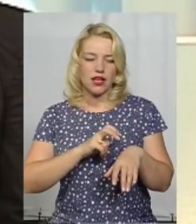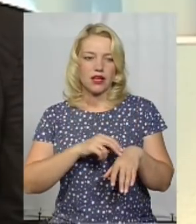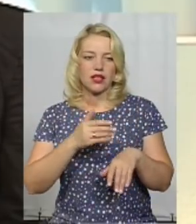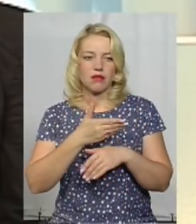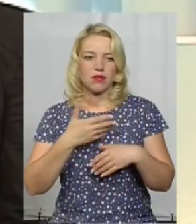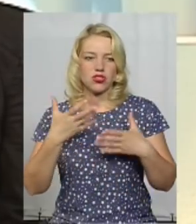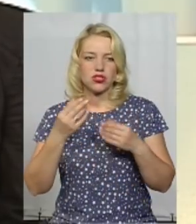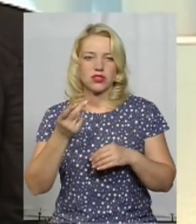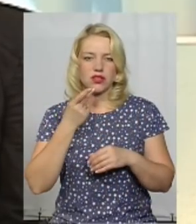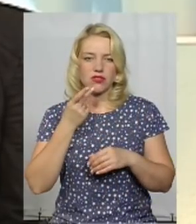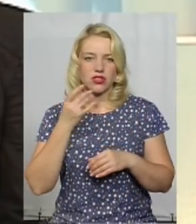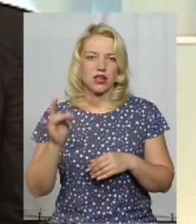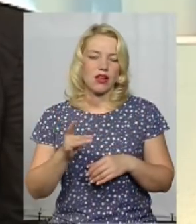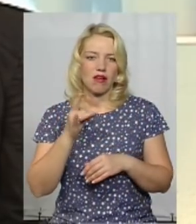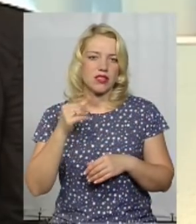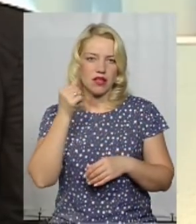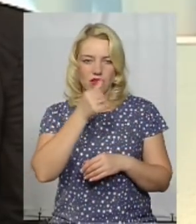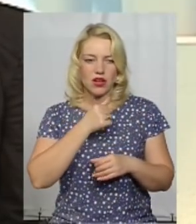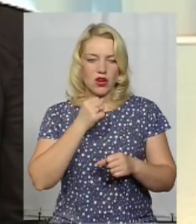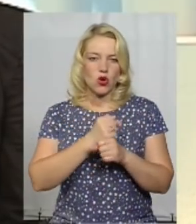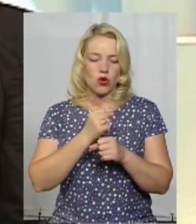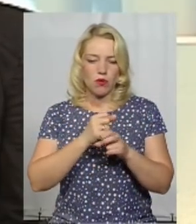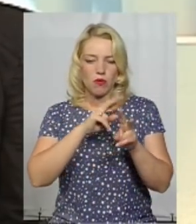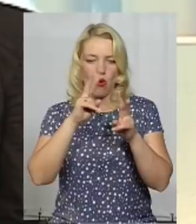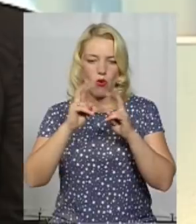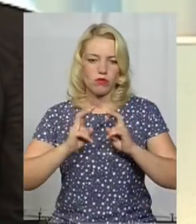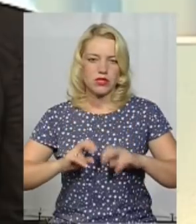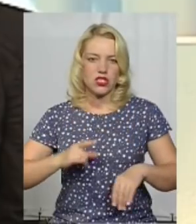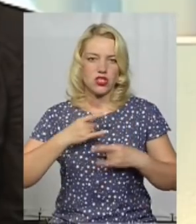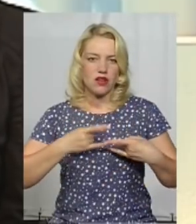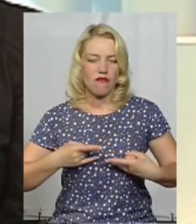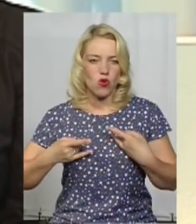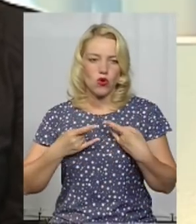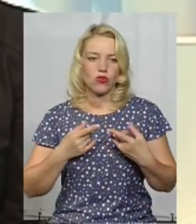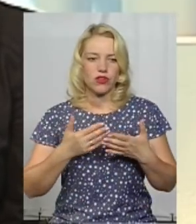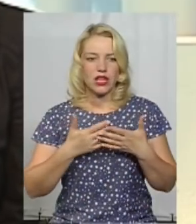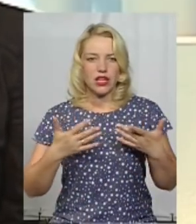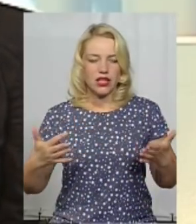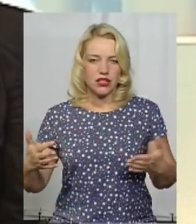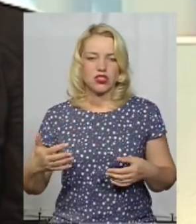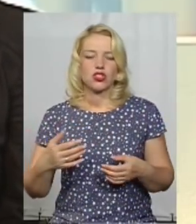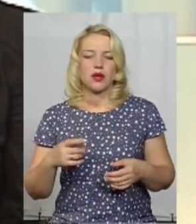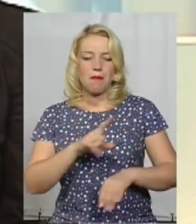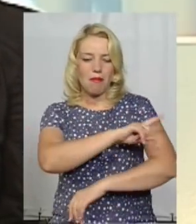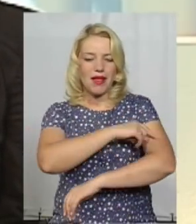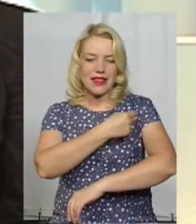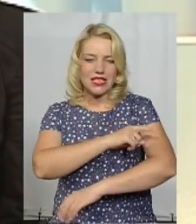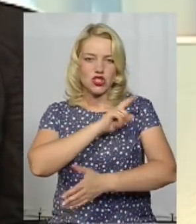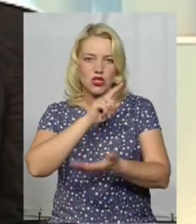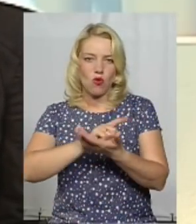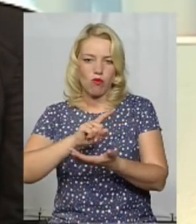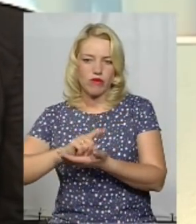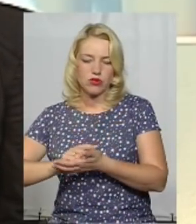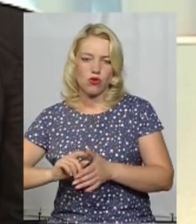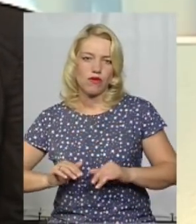ми ще завжди раз в рік робимо обстеження, флюрографію, всі інші медичні обов'язкові